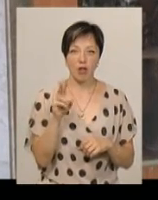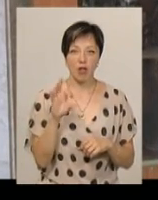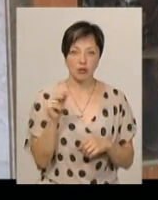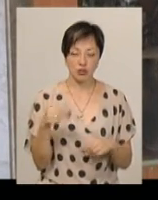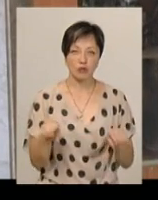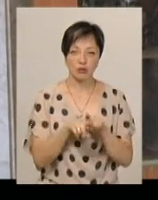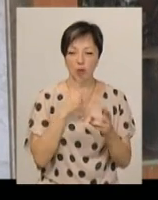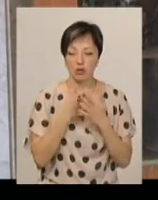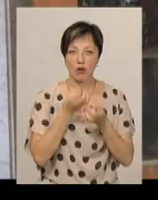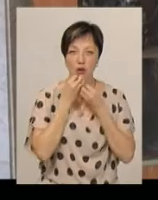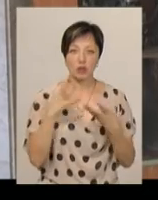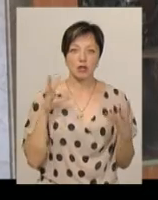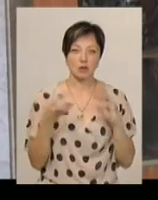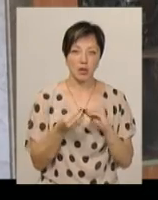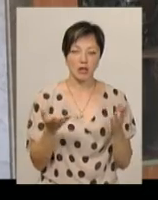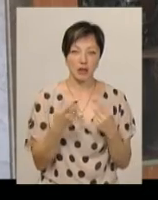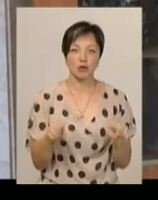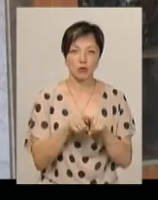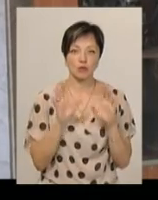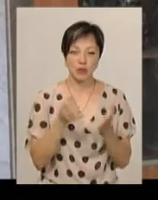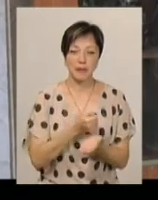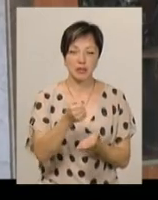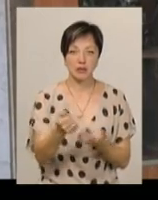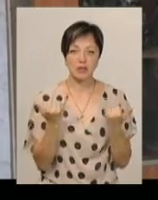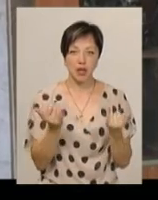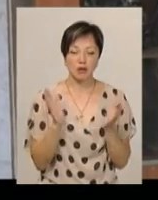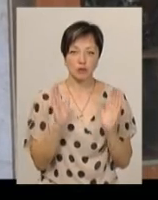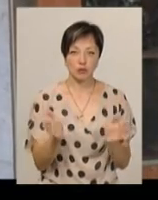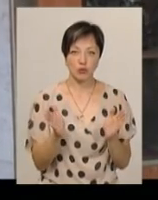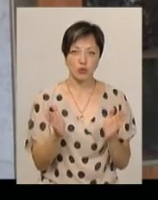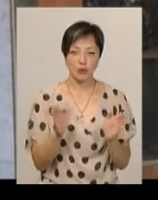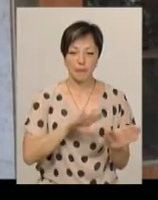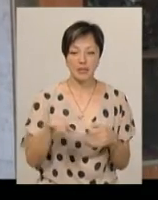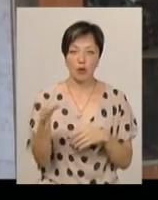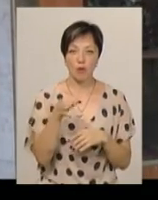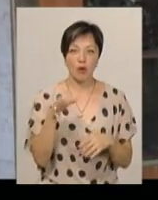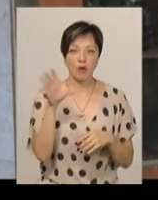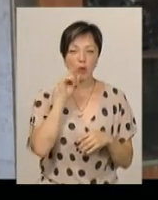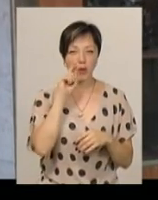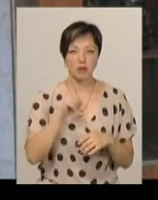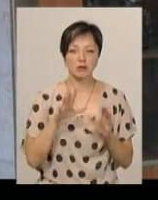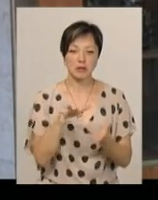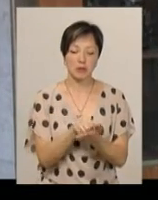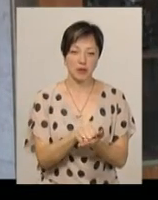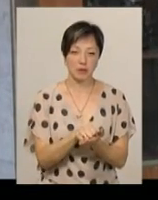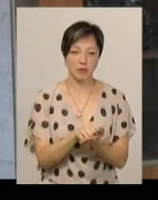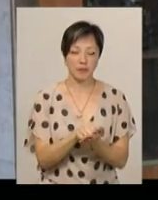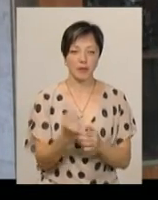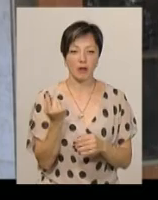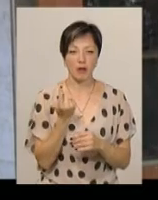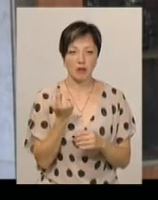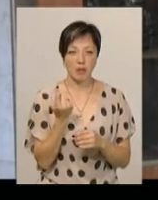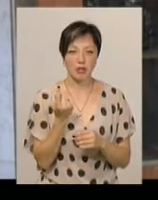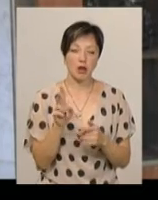показав хороший результат, який теж буде претендувати. Він зараз буде, в нас після області буде Україна, я думаю, що займе одне